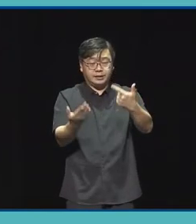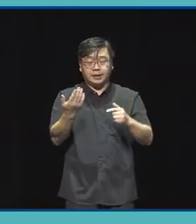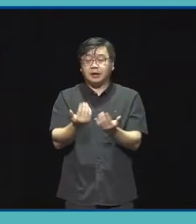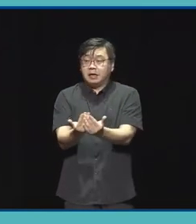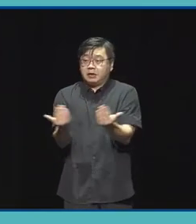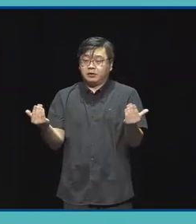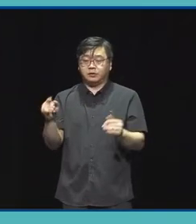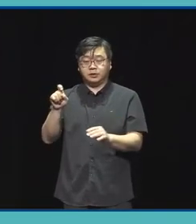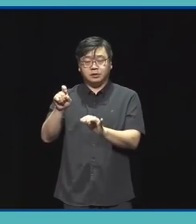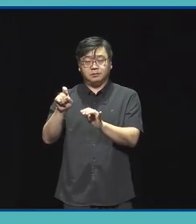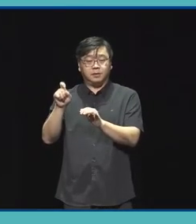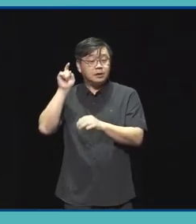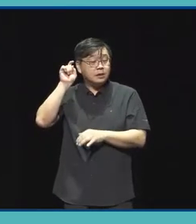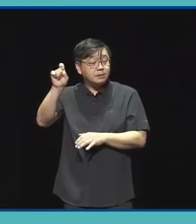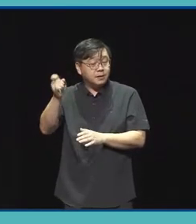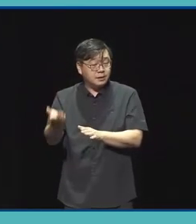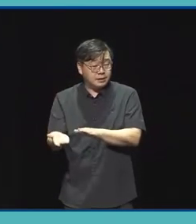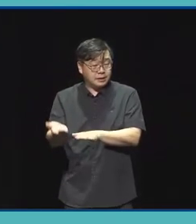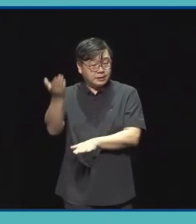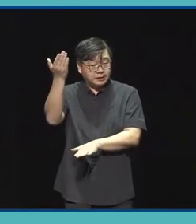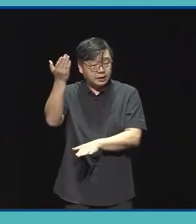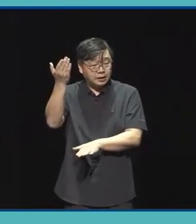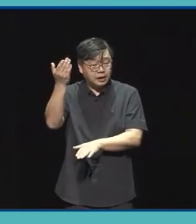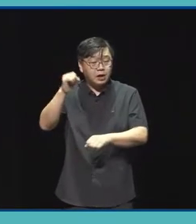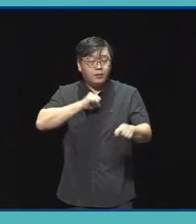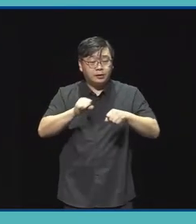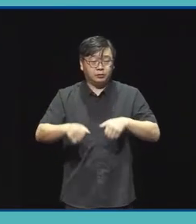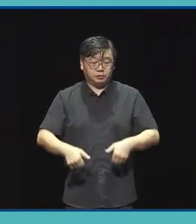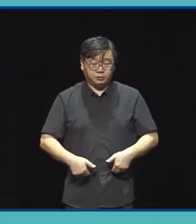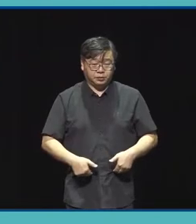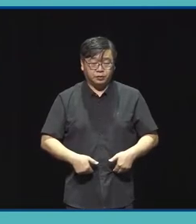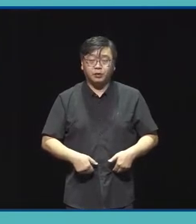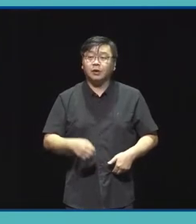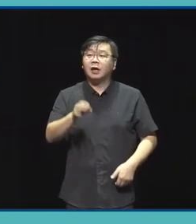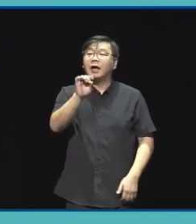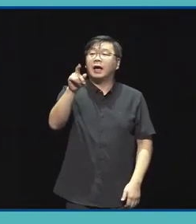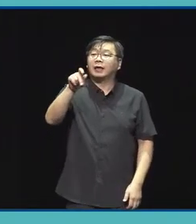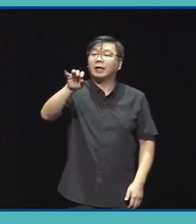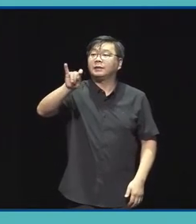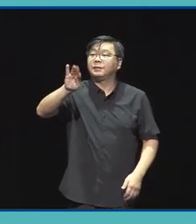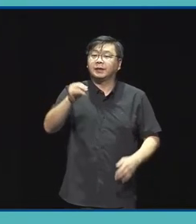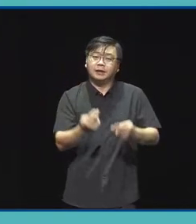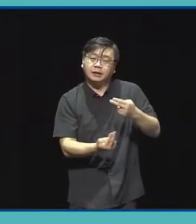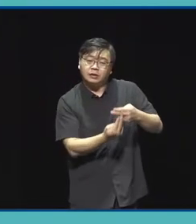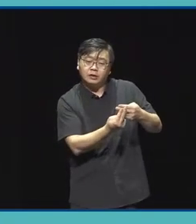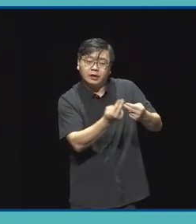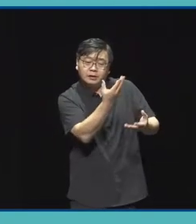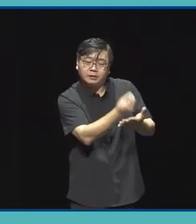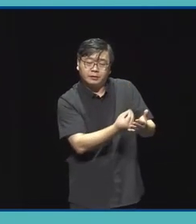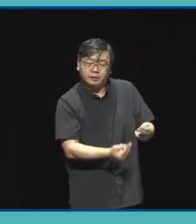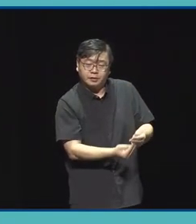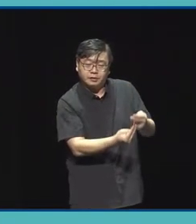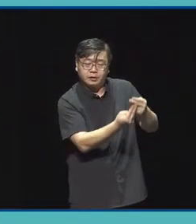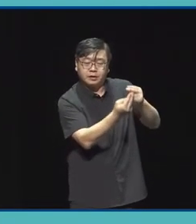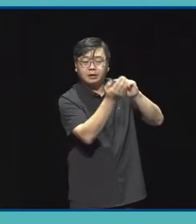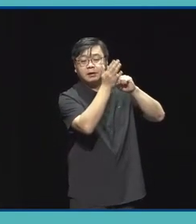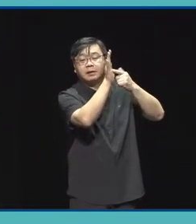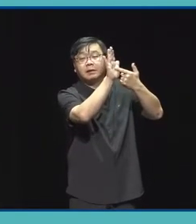필수사항입니다 여기도 유형 2와 마찬가지로 아카이빙 제작이나 아니면 비평 같은 것으로 인해서 성과학산